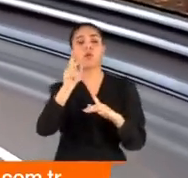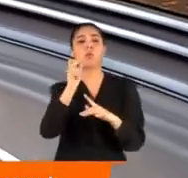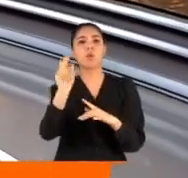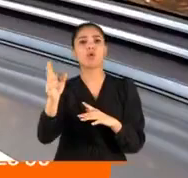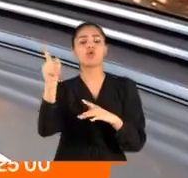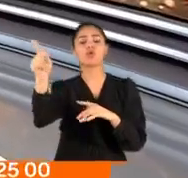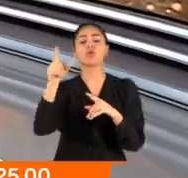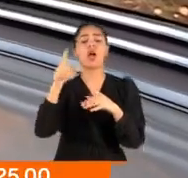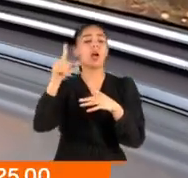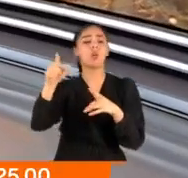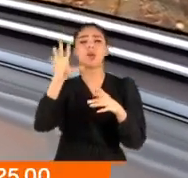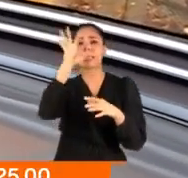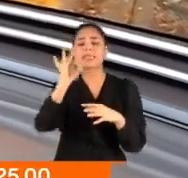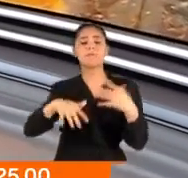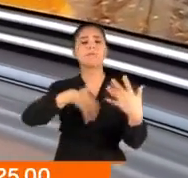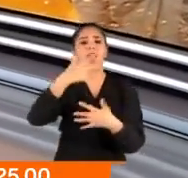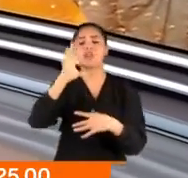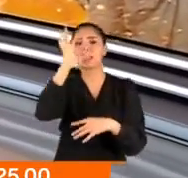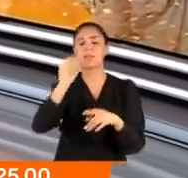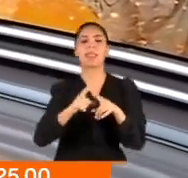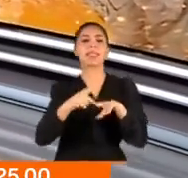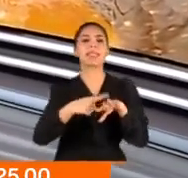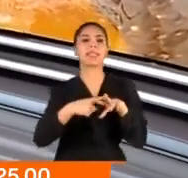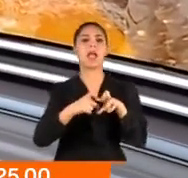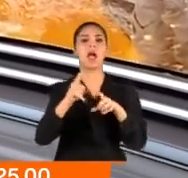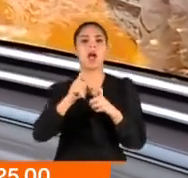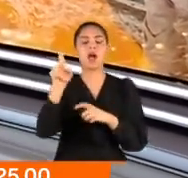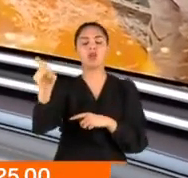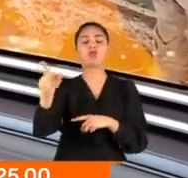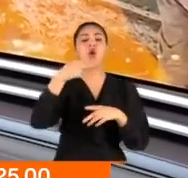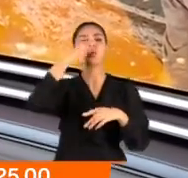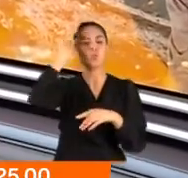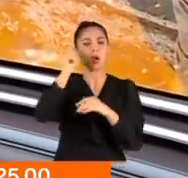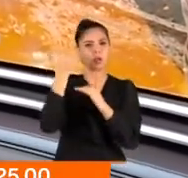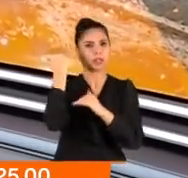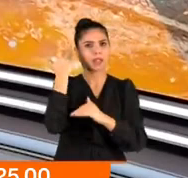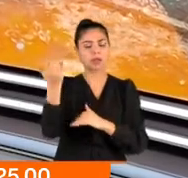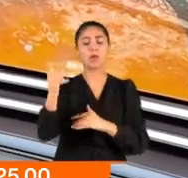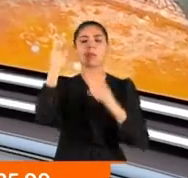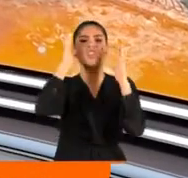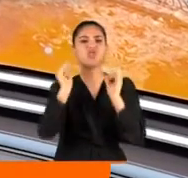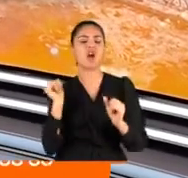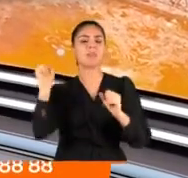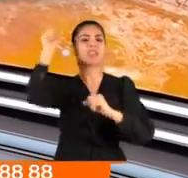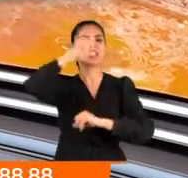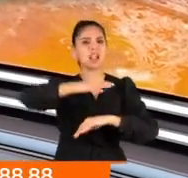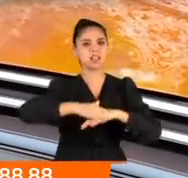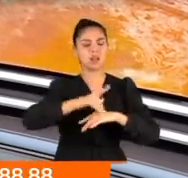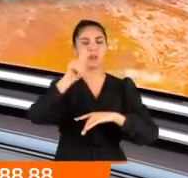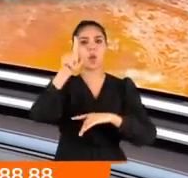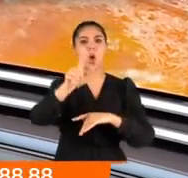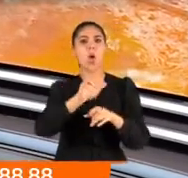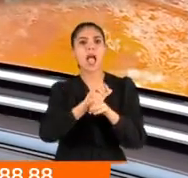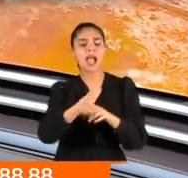teröristleren DEAŞ. Terör örgütü geçen cuma Kandar'da bir camiye saldırmış ve büyük bir katliam olmuştu. O